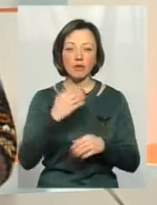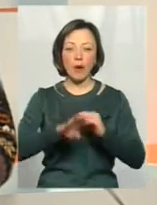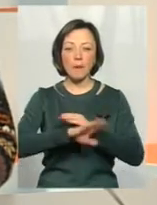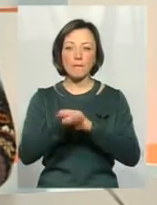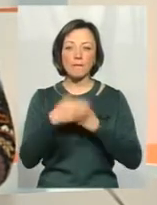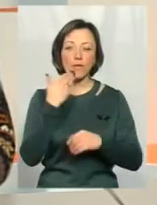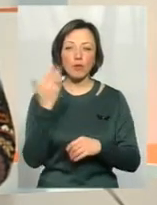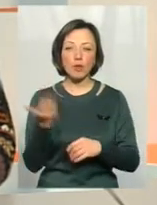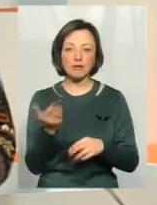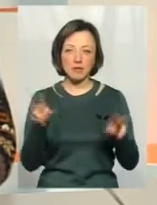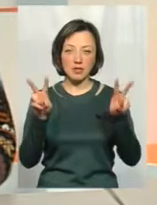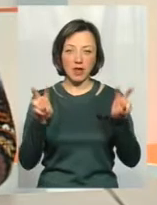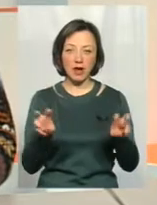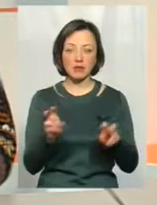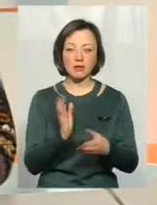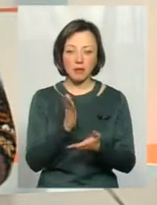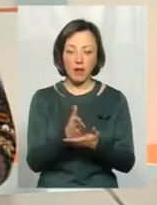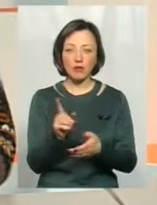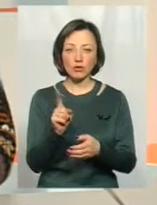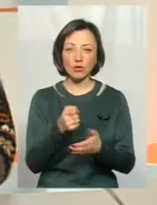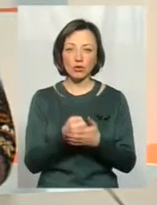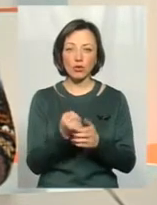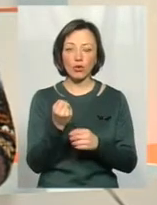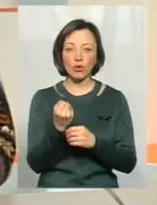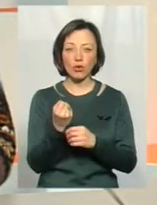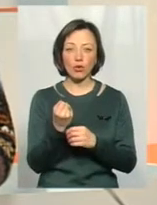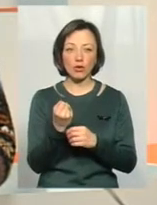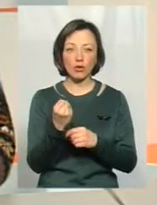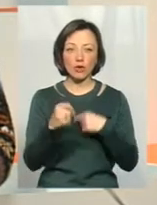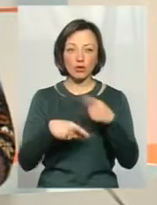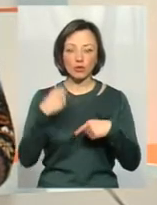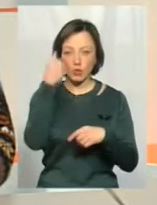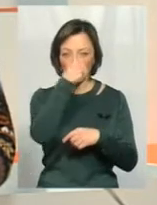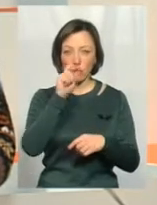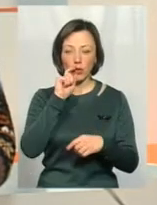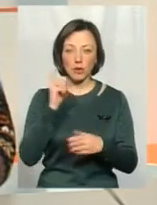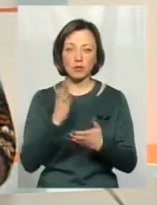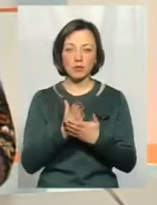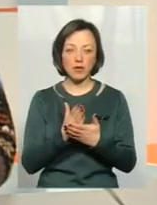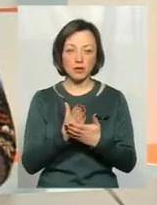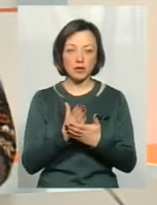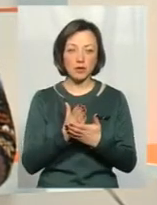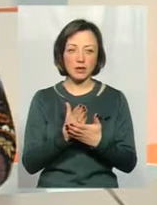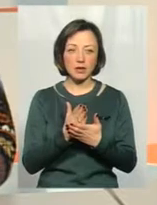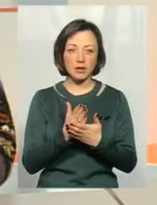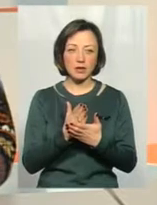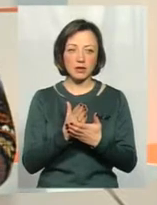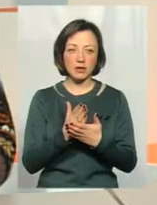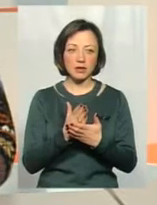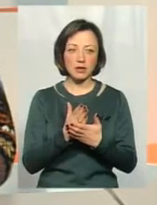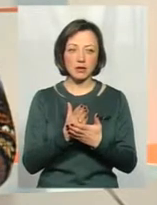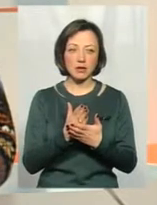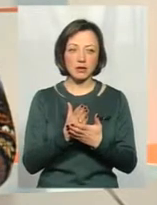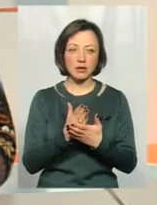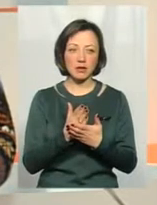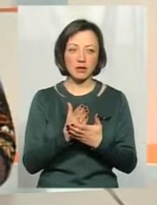направлені, скажімо, на те, що до 2020 року Україна матиме 11% всієї виробленої енергії із